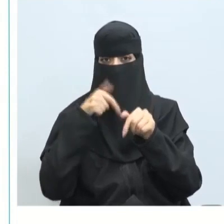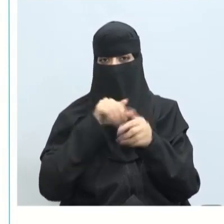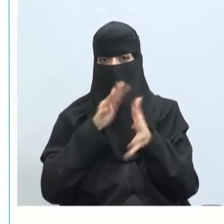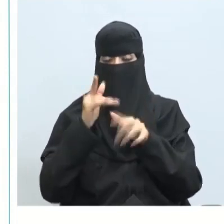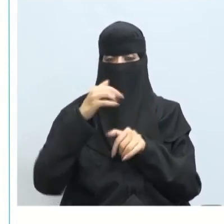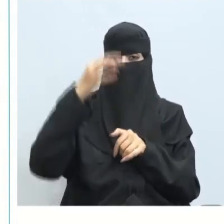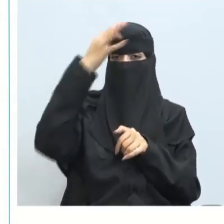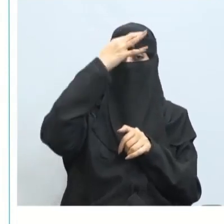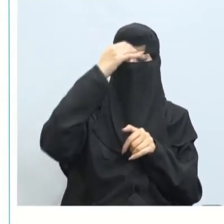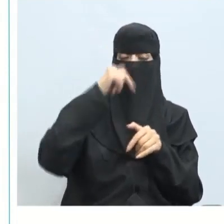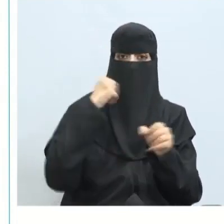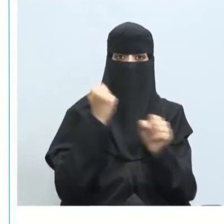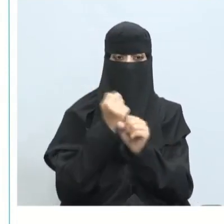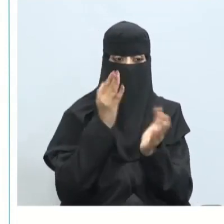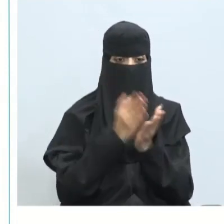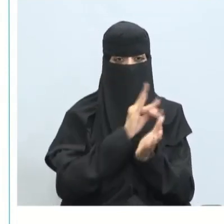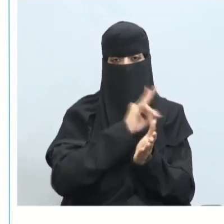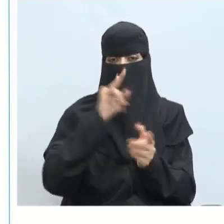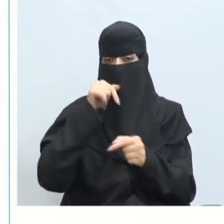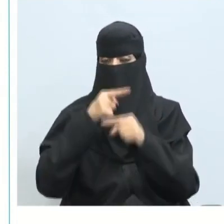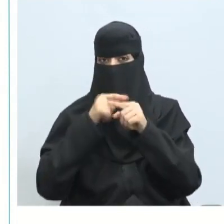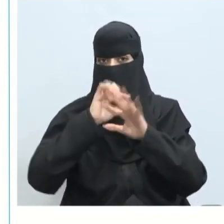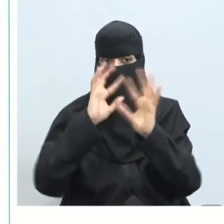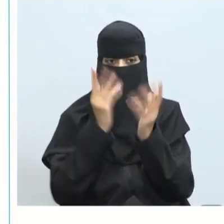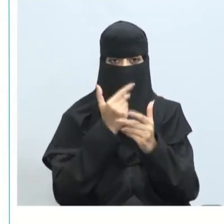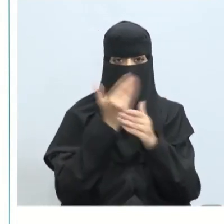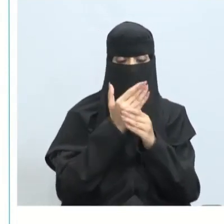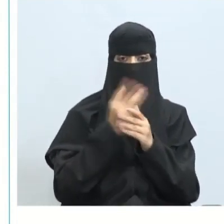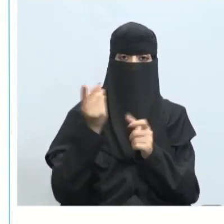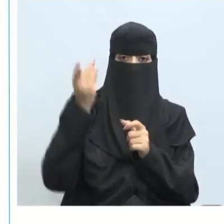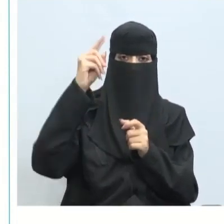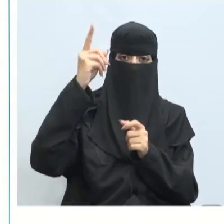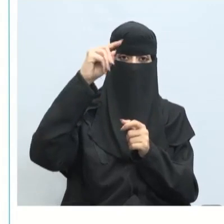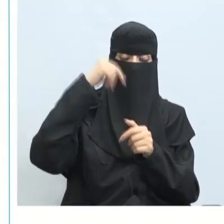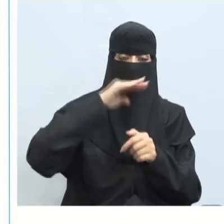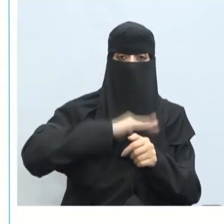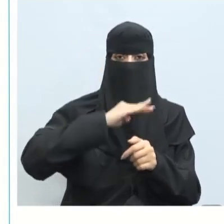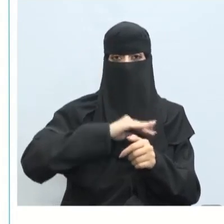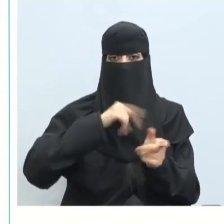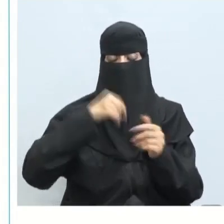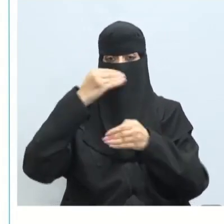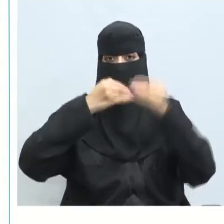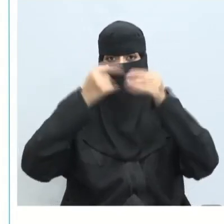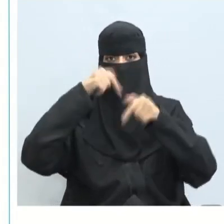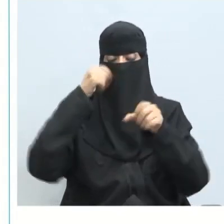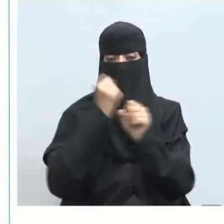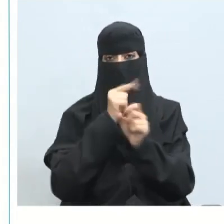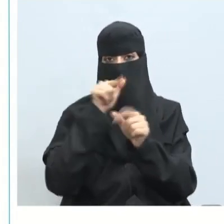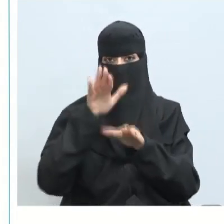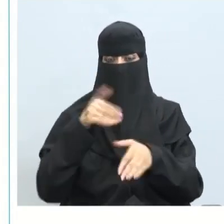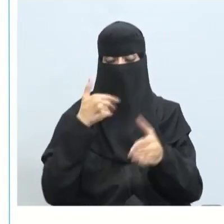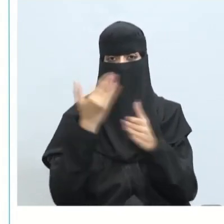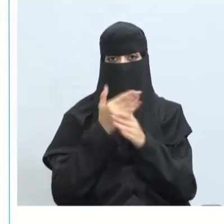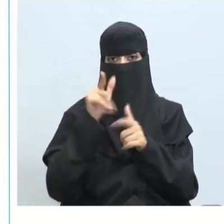الأمراض لتصرفات سلوكية غير صحيحة كل ذلك سببه الضغوط أو تراكمات العمل التي